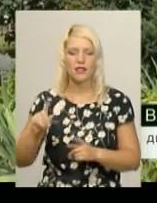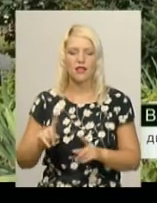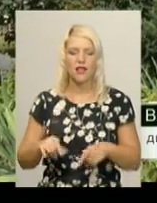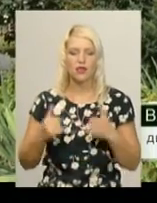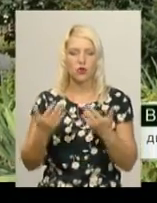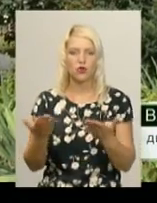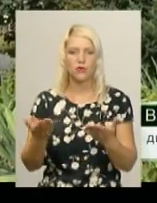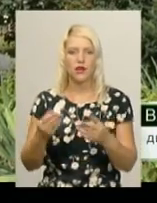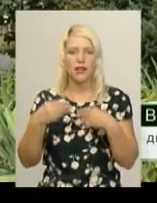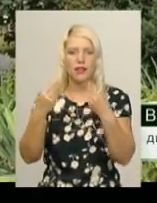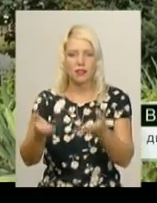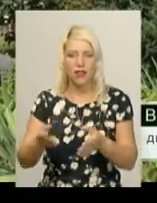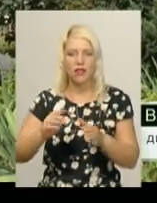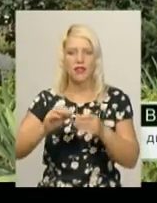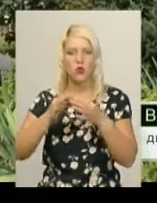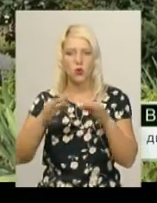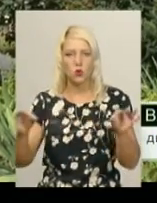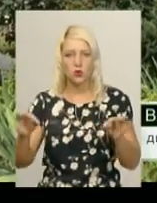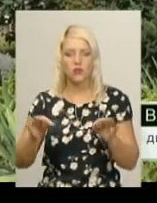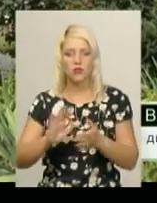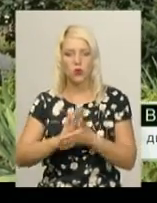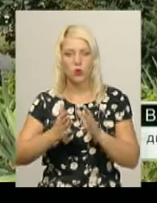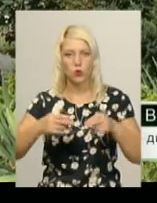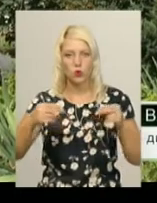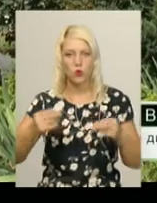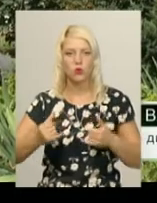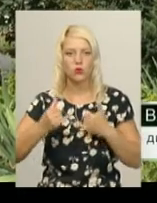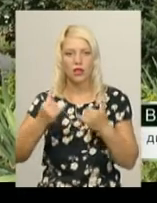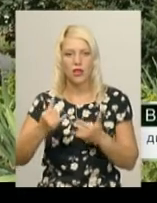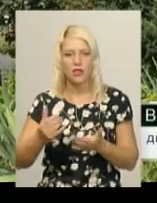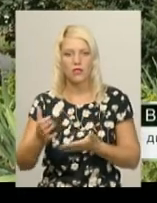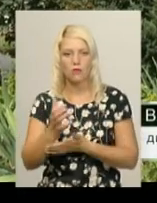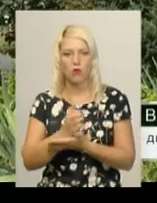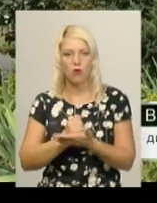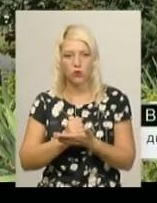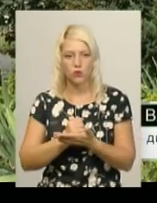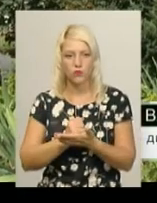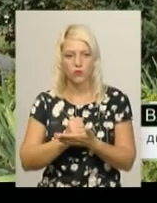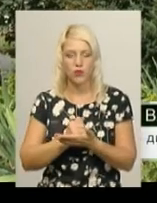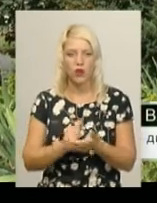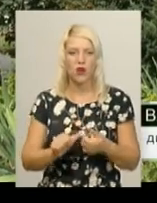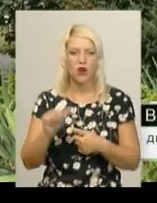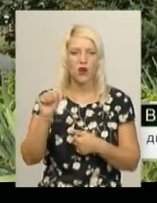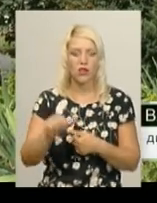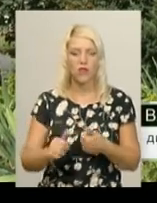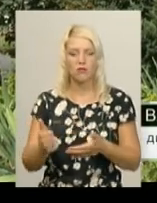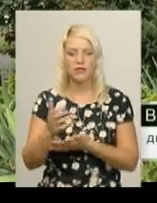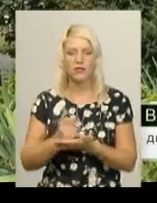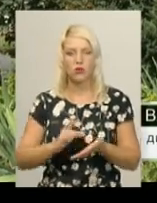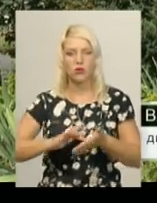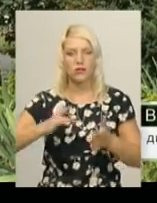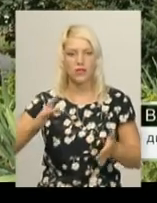дозвіл укласти угоду для окремого збору скла.